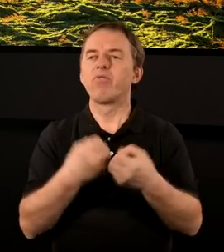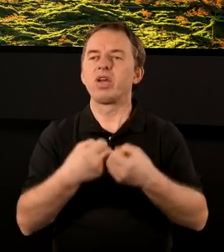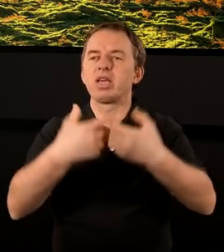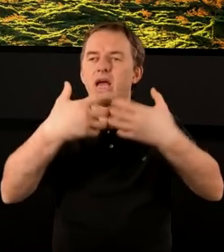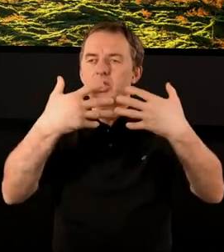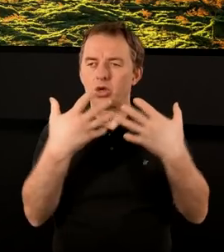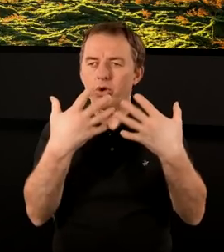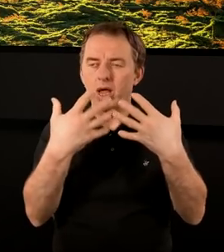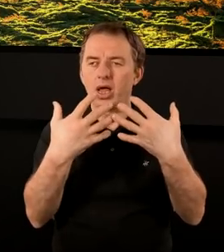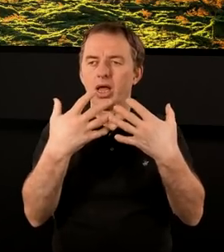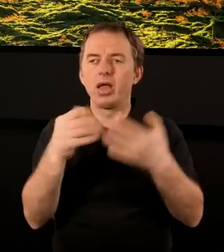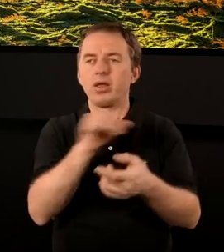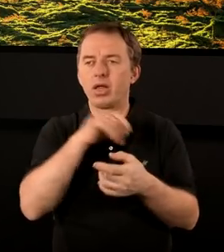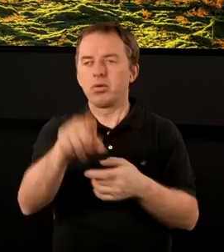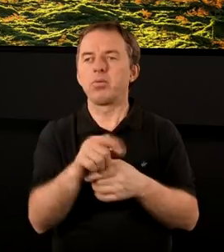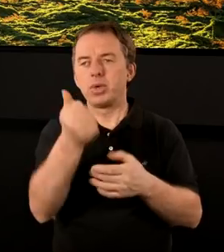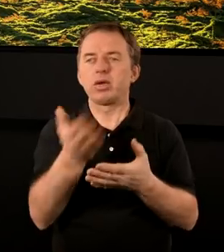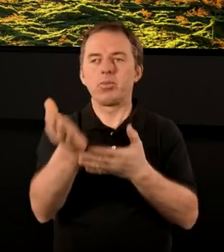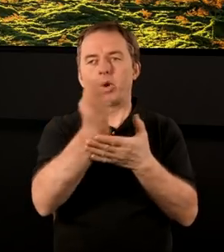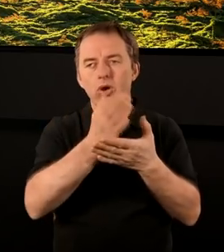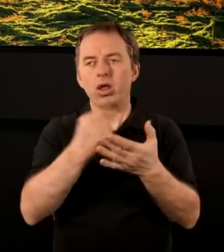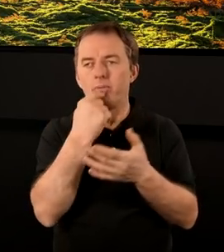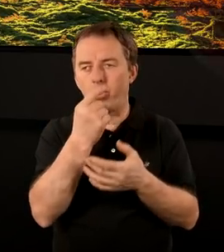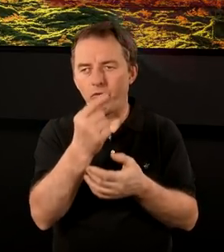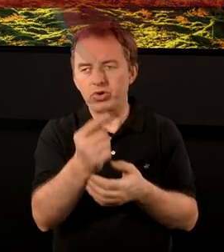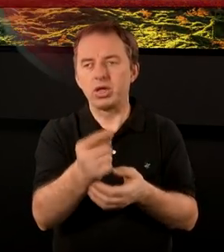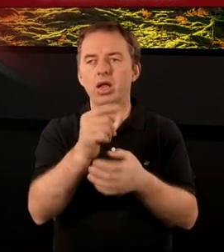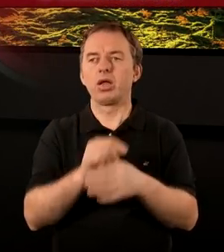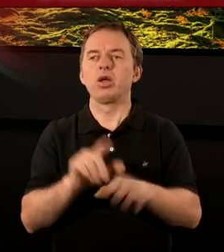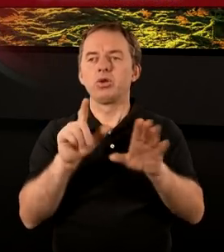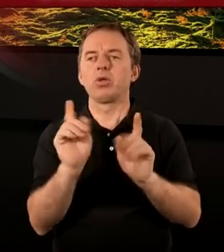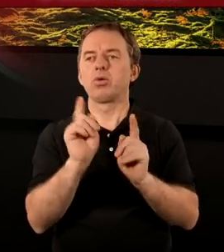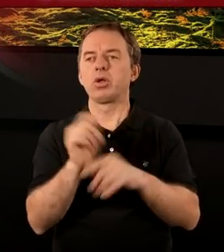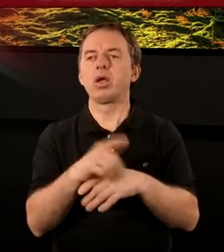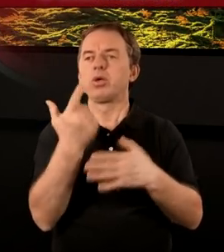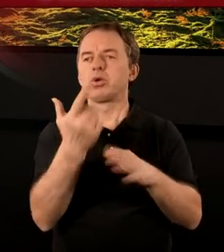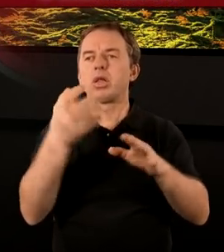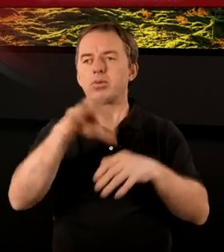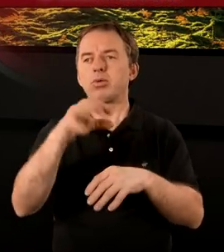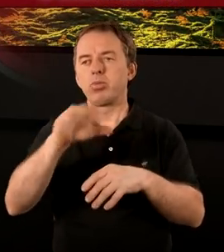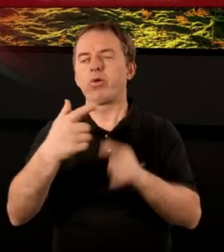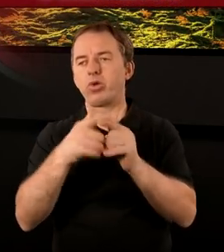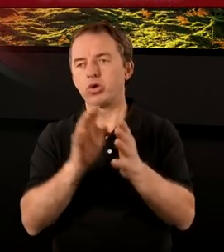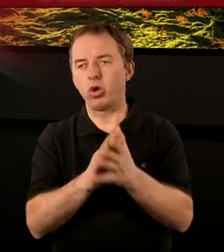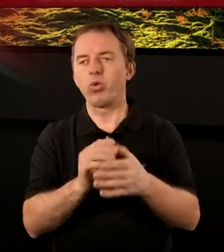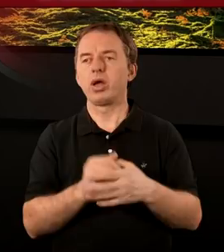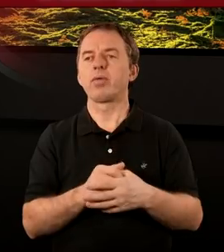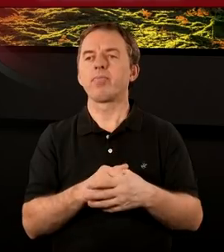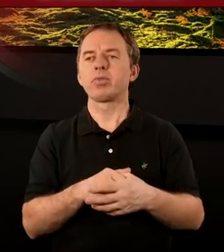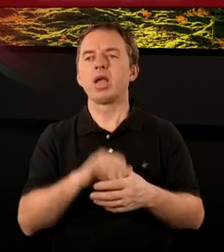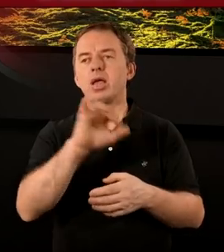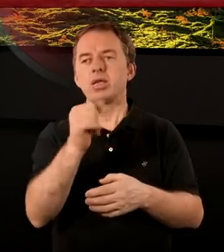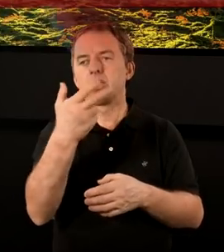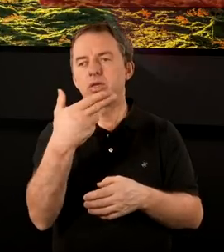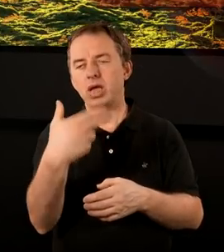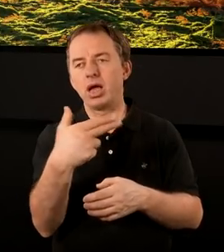wyjaśnione w samym tym pierwszym rozdziale. Jest powiedziane, że te siedem świeczników to jest siedem zborów. I myślę,